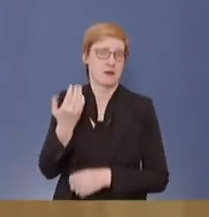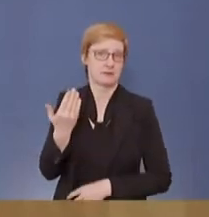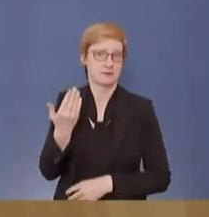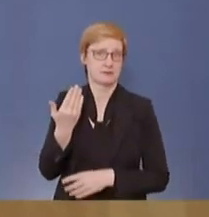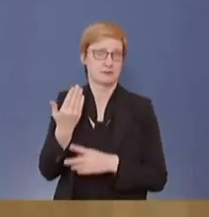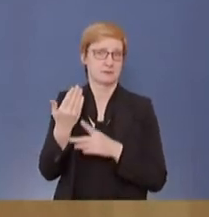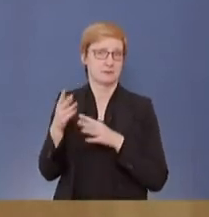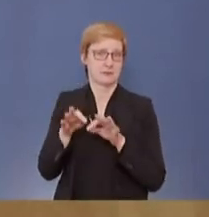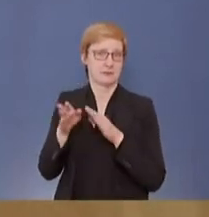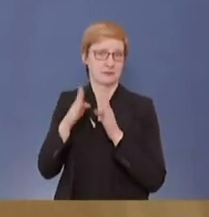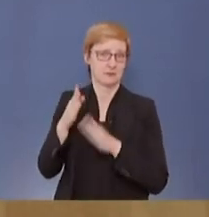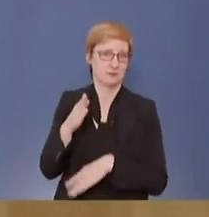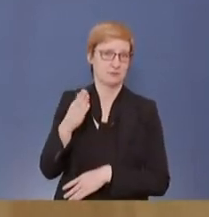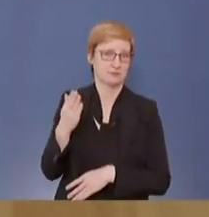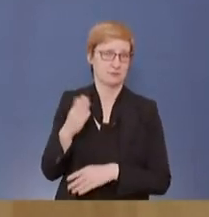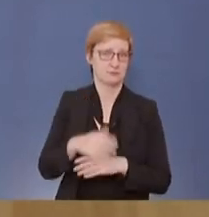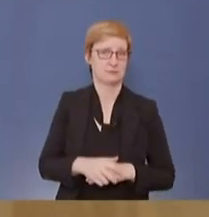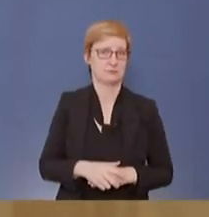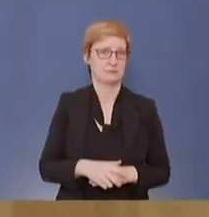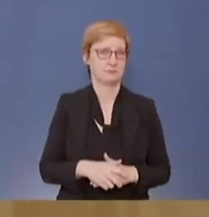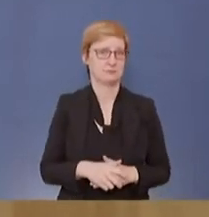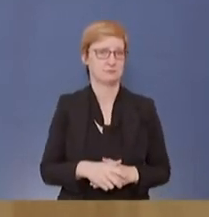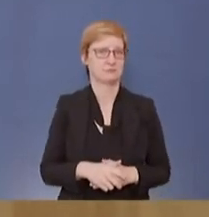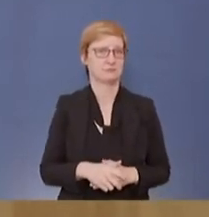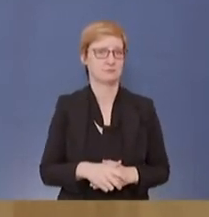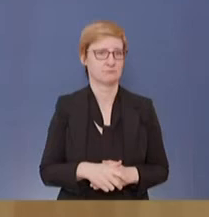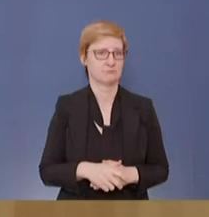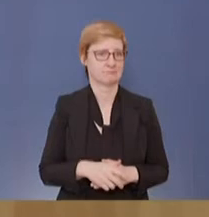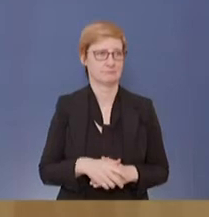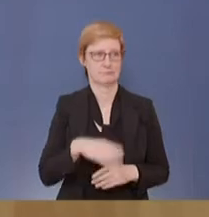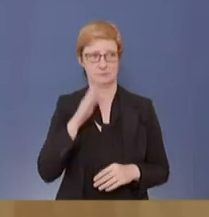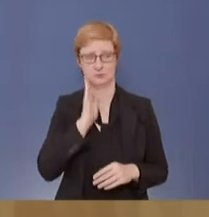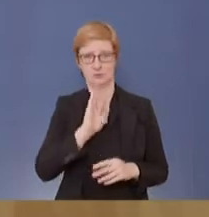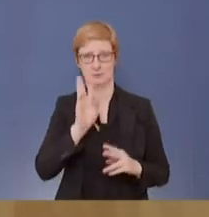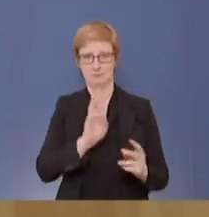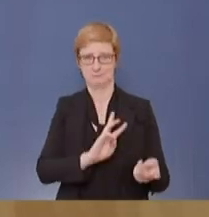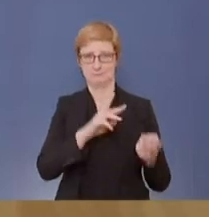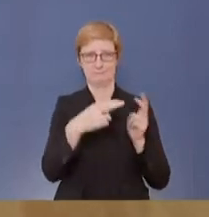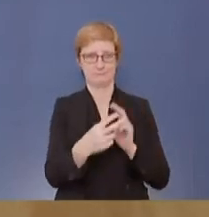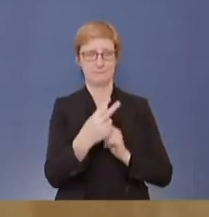noch mal bitten dürfte, und zwar zum Thema Impfpflicht für Arbeitnehmer.